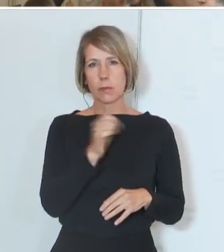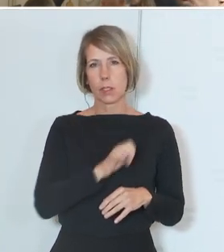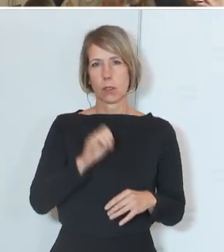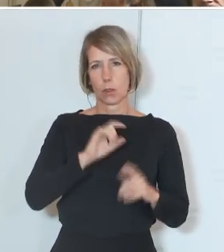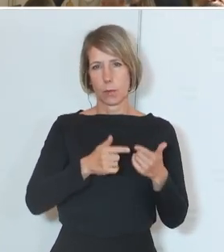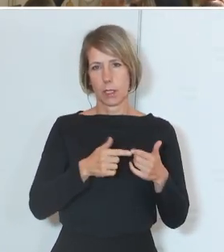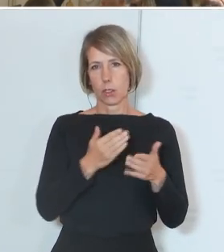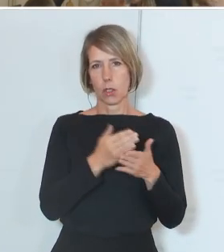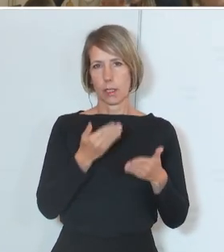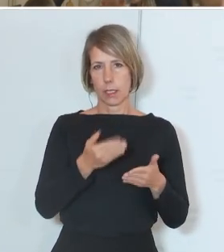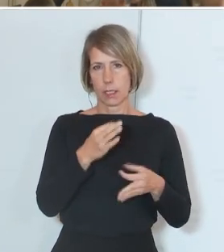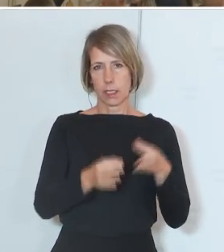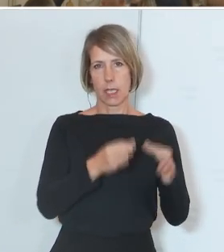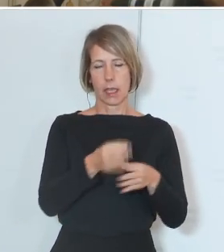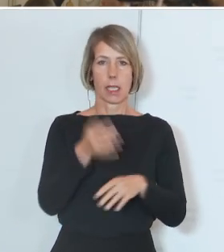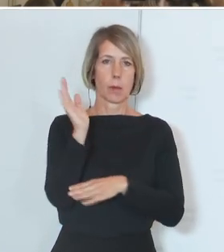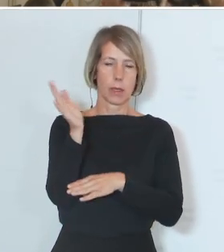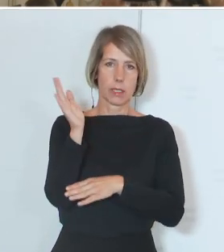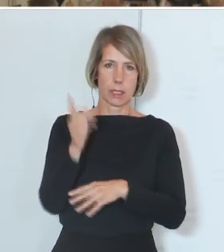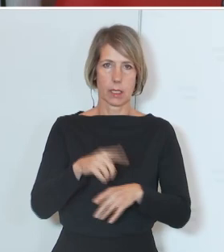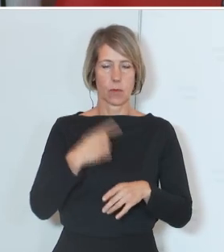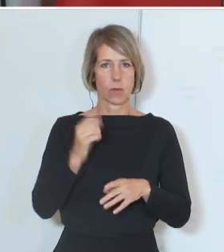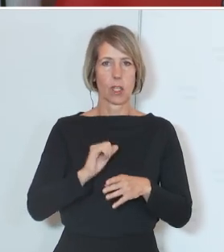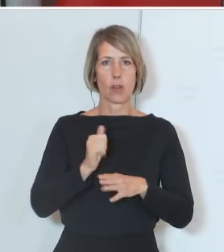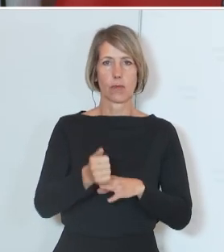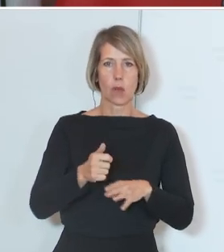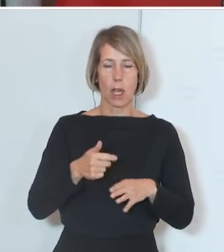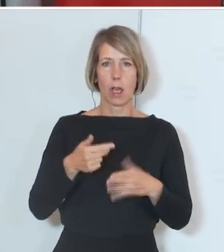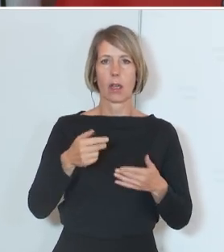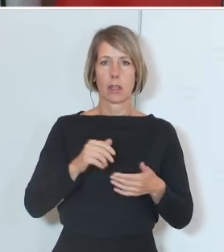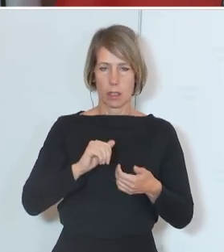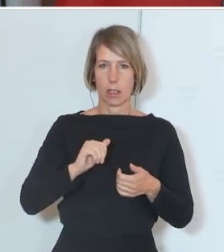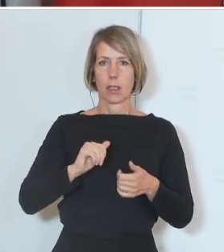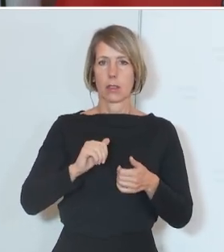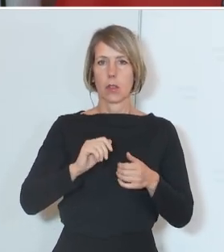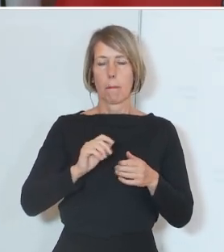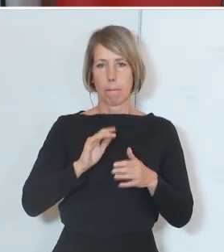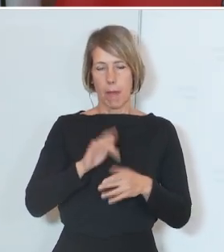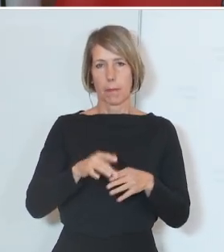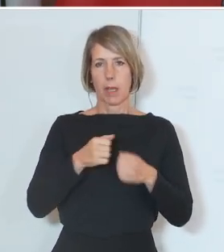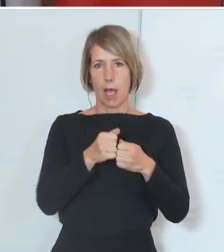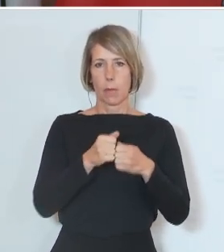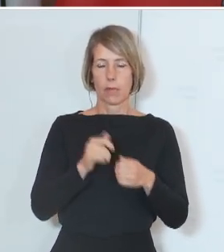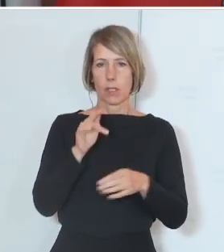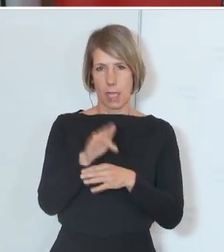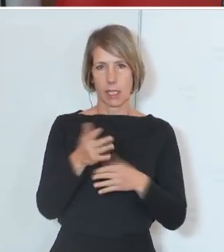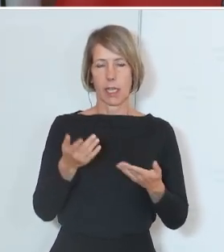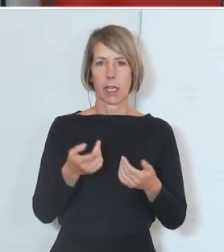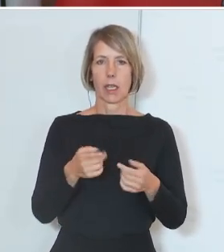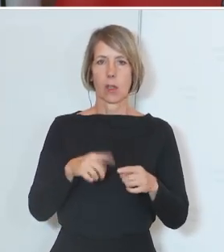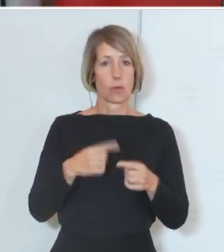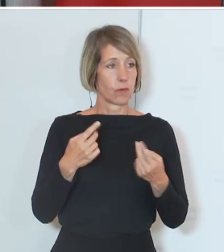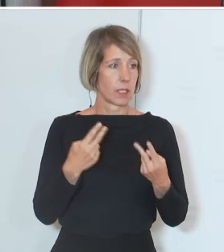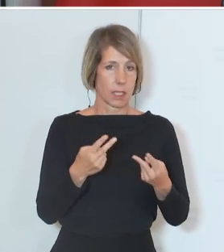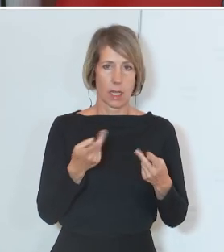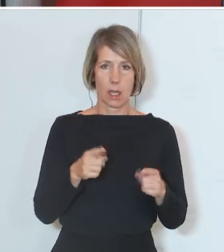Strategie präsentiert hat. Wir sind mittlerweile Vorreiter im Kampf gegen Antisemitismus und wir sehen auch, dass es notwendig ist, hier alles zu tun, was